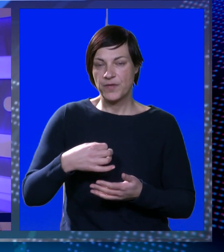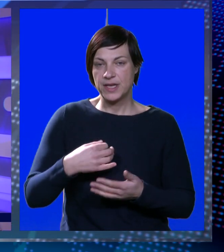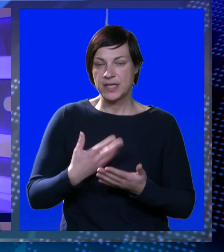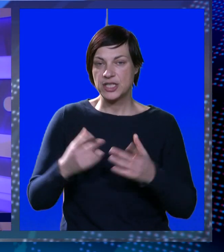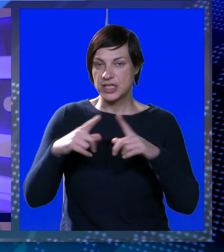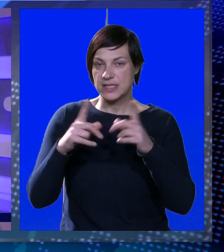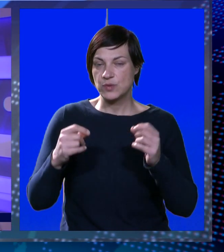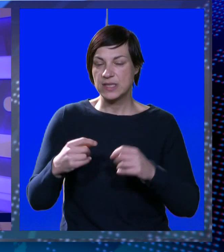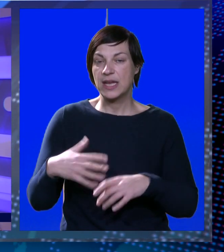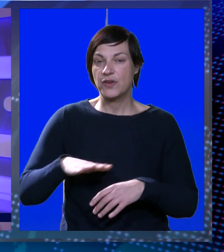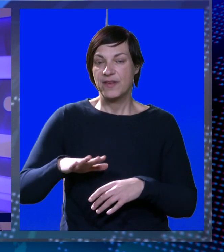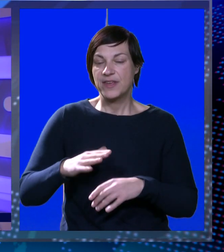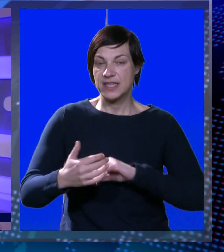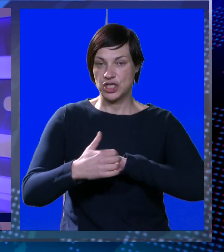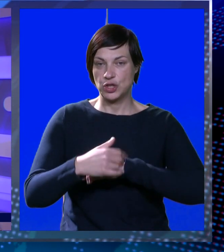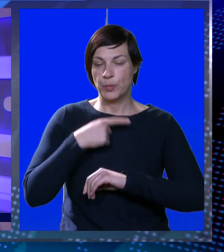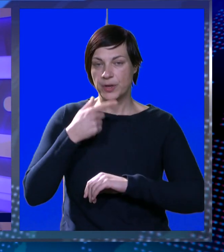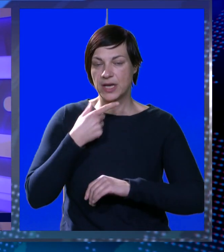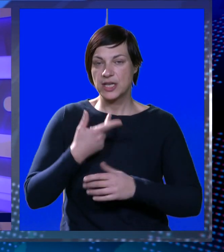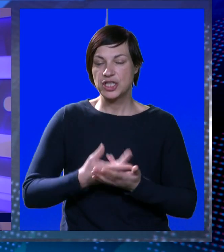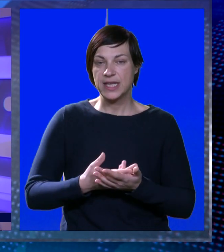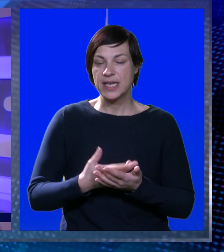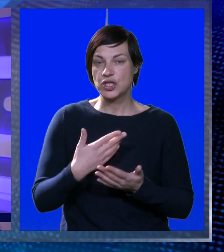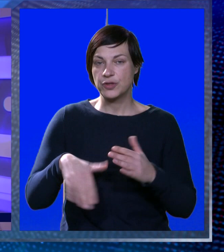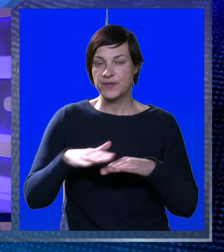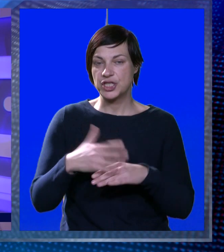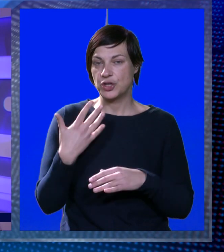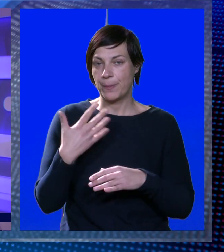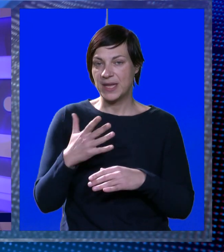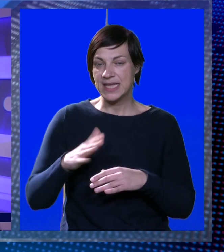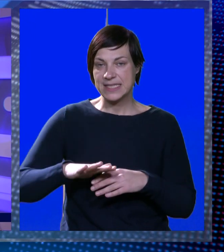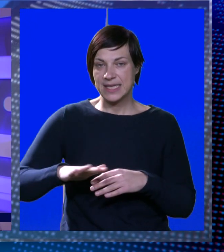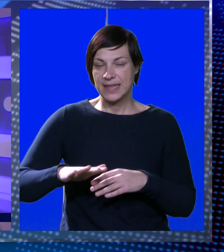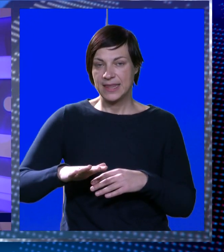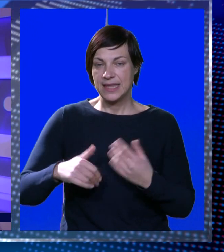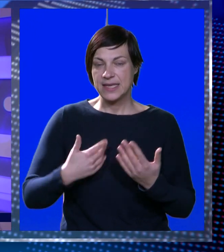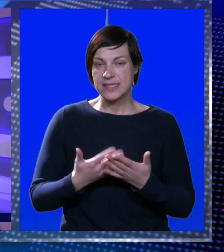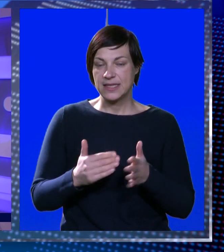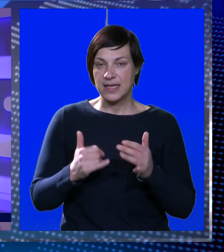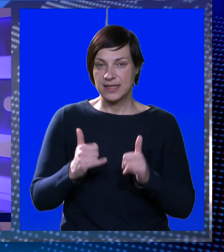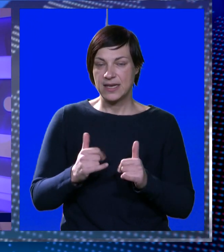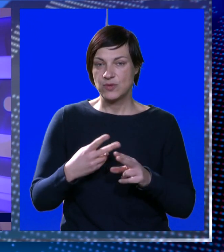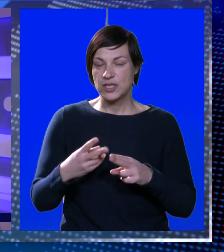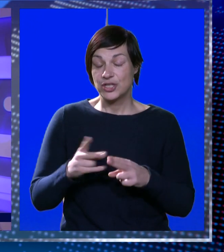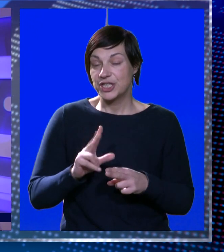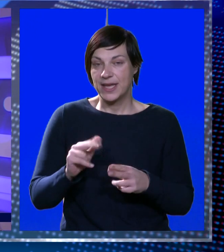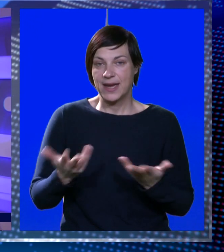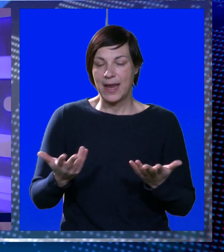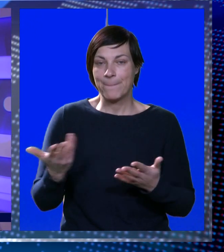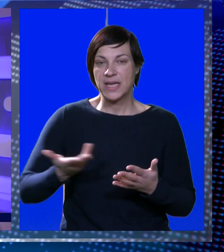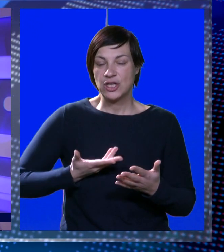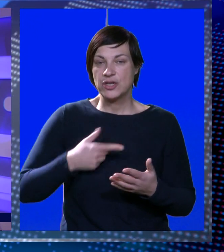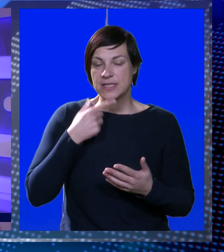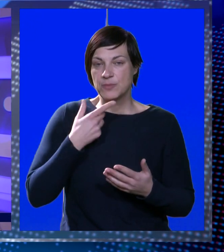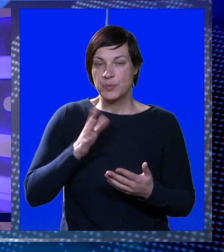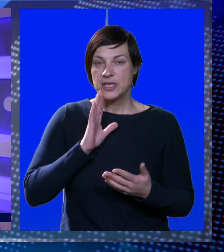Vrtiće. Iz ustanove Dječi, Vrtić i Dubrovnik kažu kako je riječ o više od 50 djece, no da trenutačnog rješenja nema.